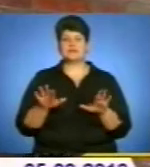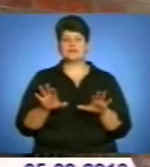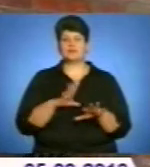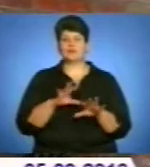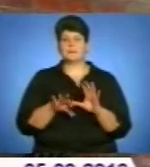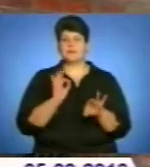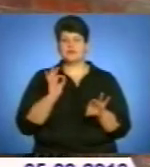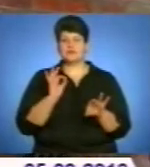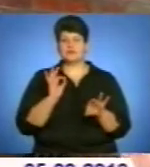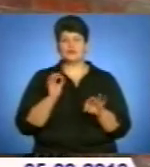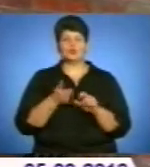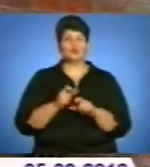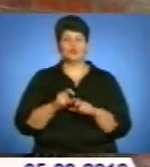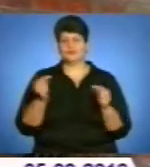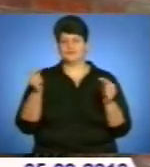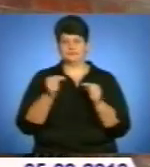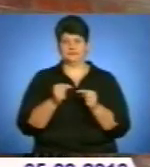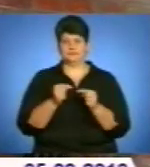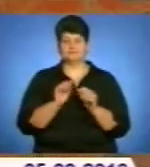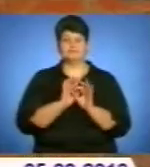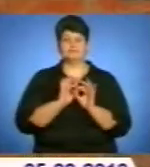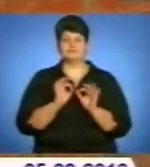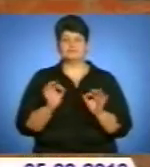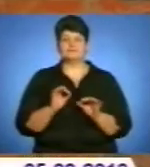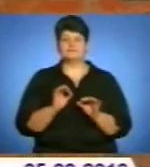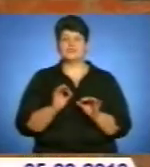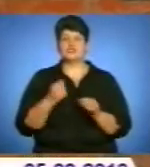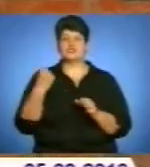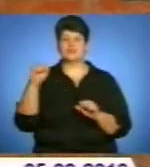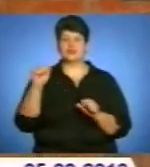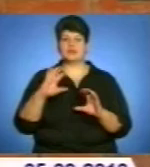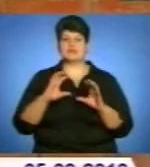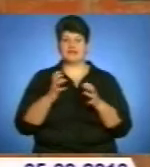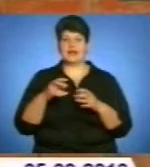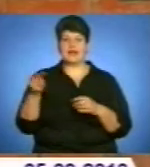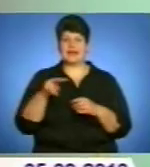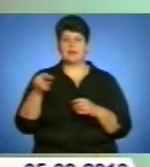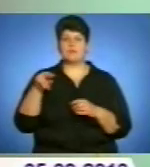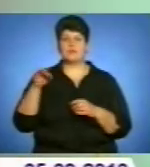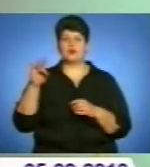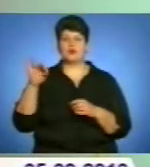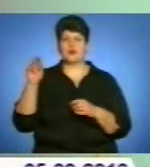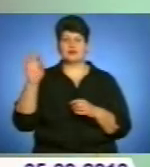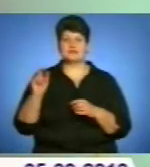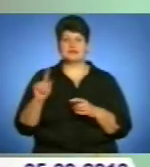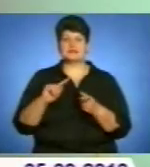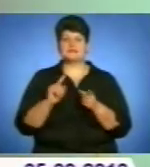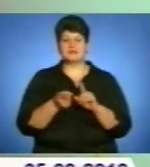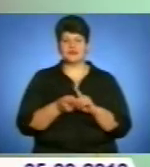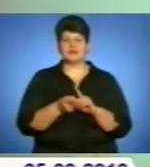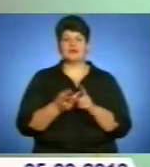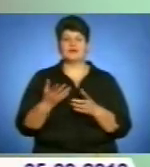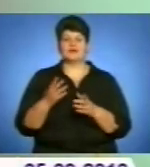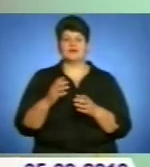підібрано дуже влучно, максимально влучно. Чемпіонка світу з пауерліфтингу Лілія Проць змінила штангу на лійку.